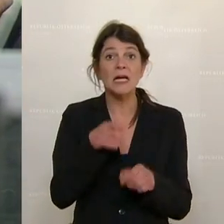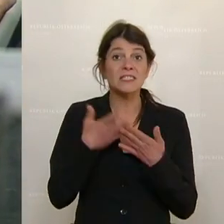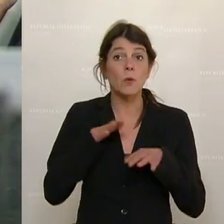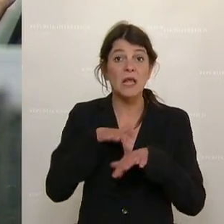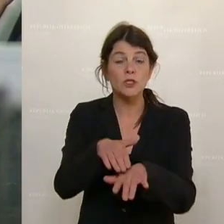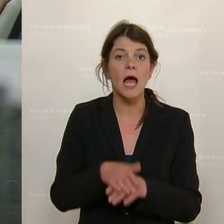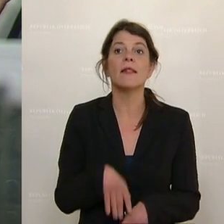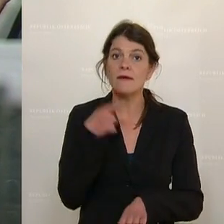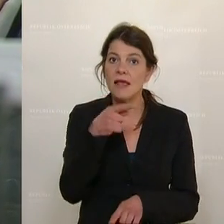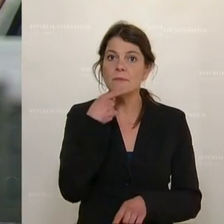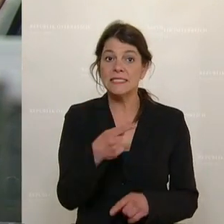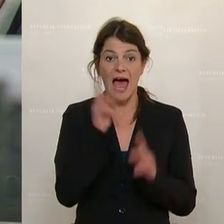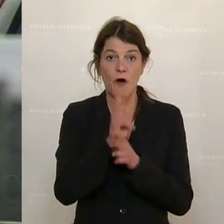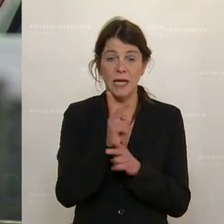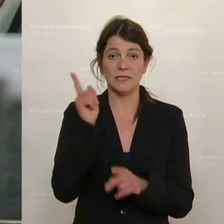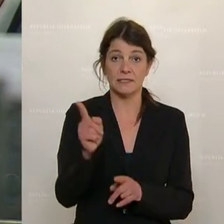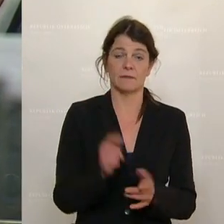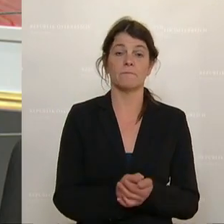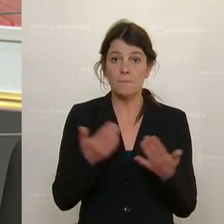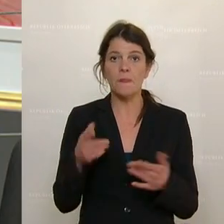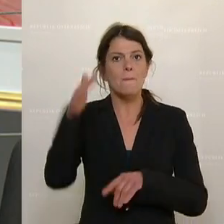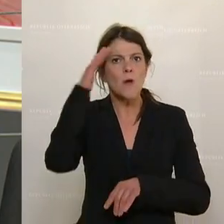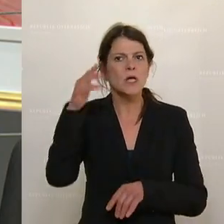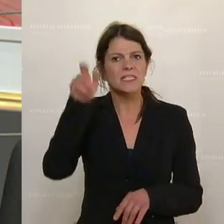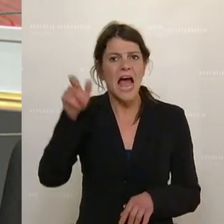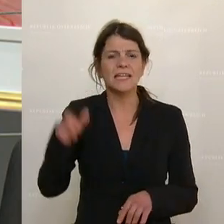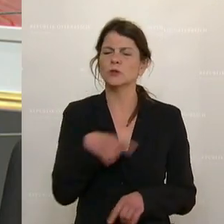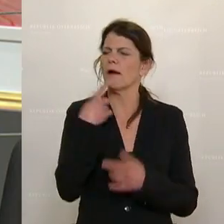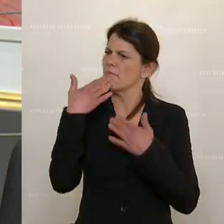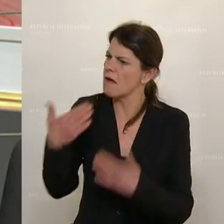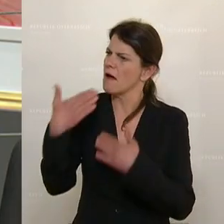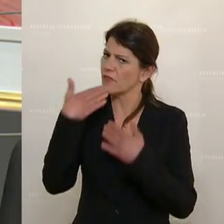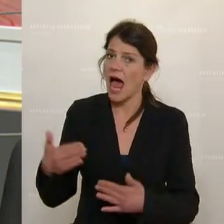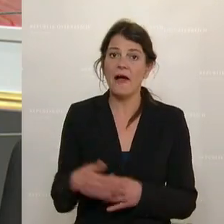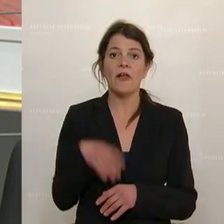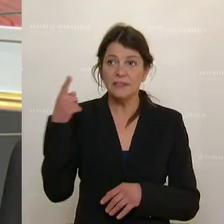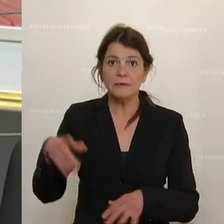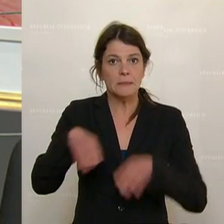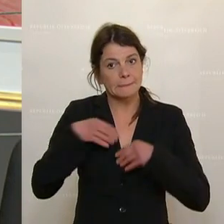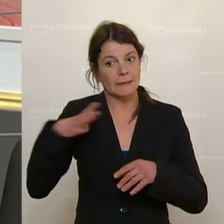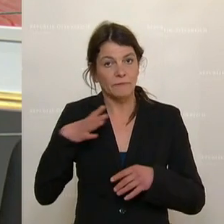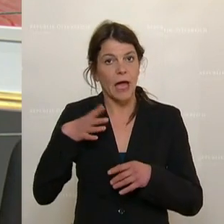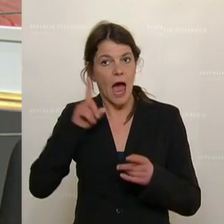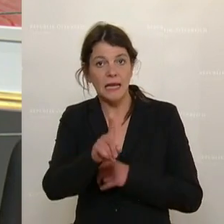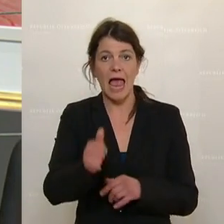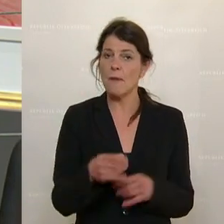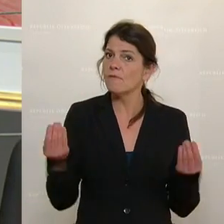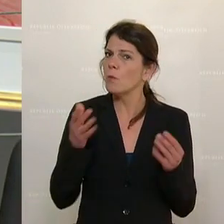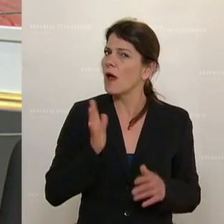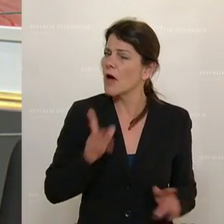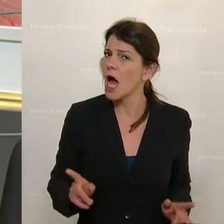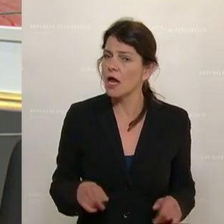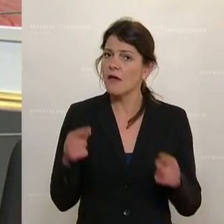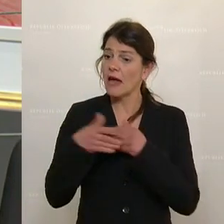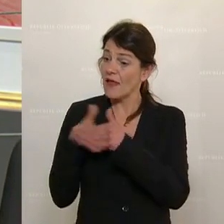die haben diesen Hinweis gegeben. Die Polizisten, denen Sie angeblich so sehr danken, die sich da in Gefahr begeben. Und wissen Sie, warum Gefahr? Wer in der Nähe